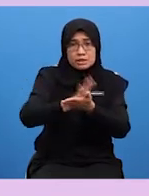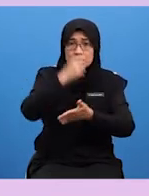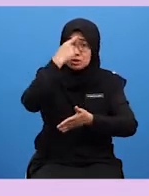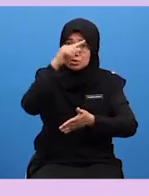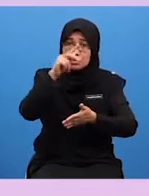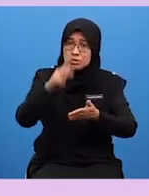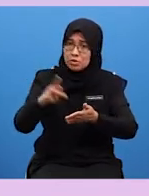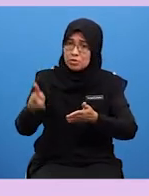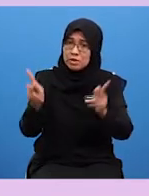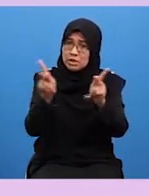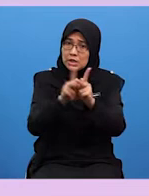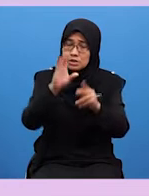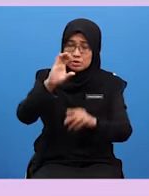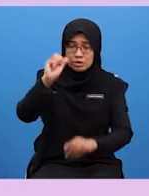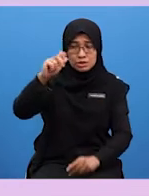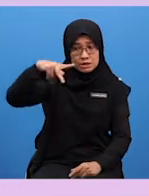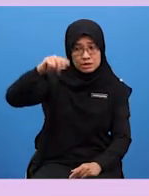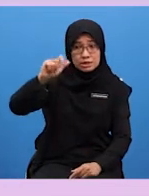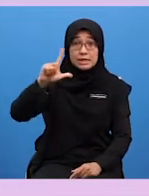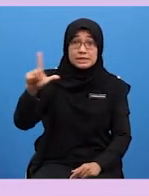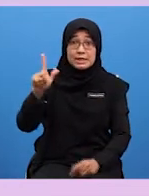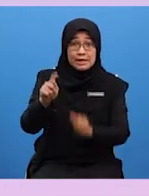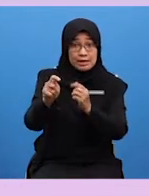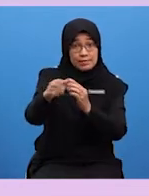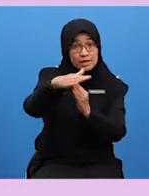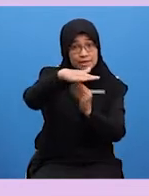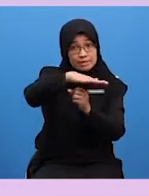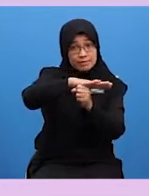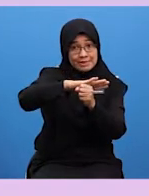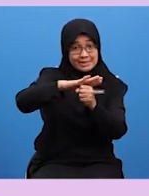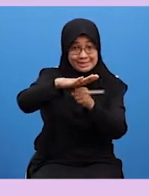tempatan bagi sebuah syarikat pengeluar yang berkenaan